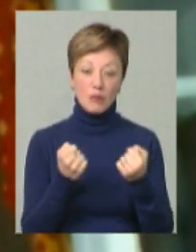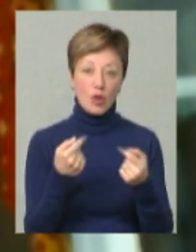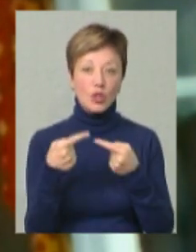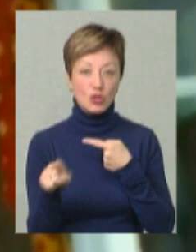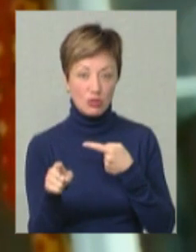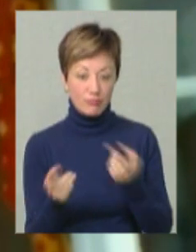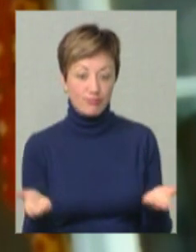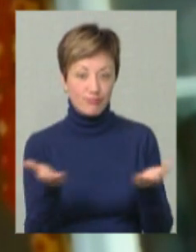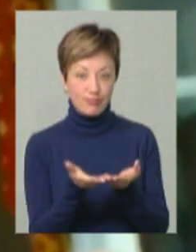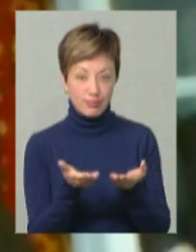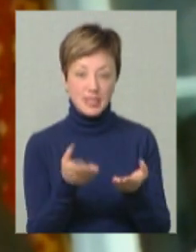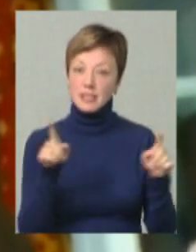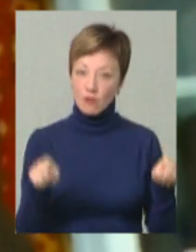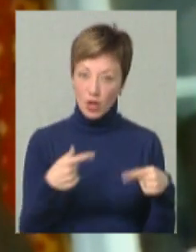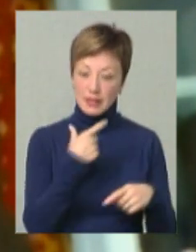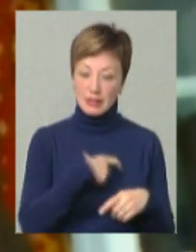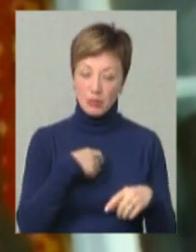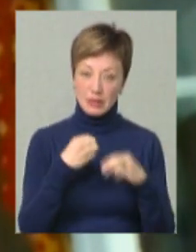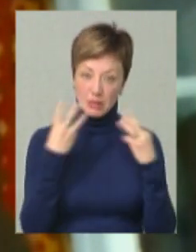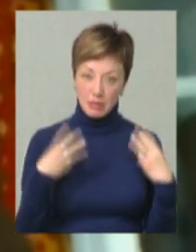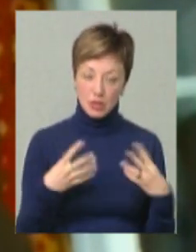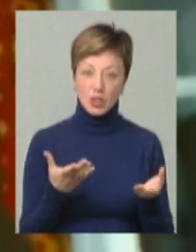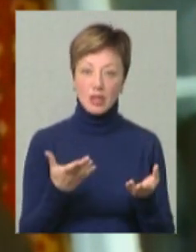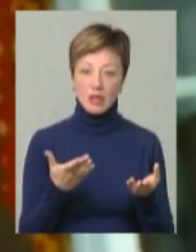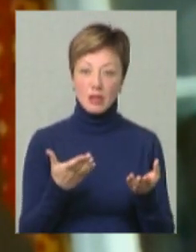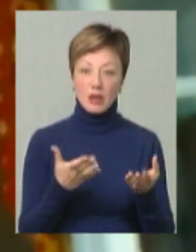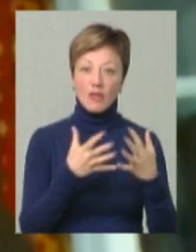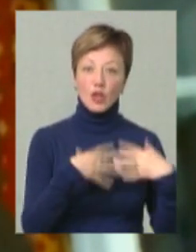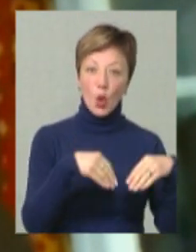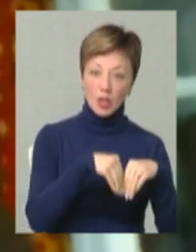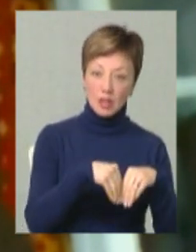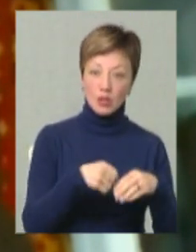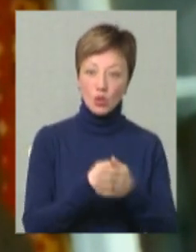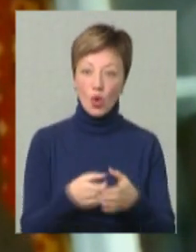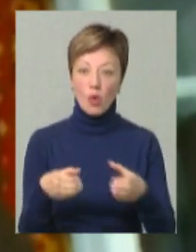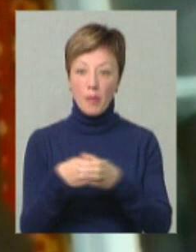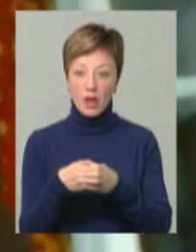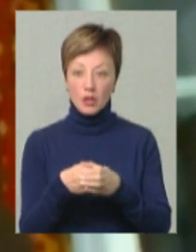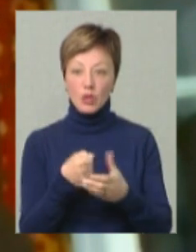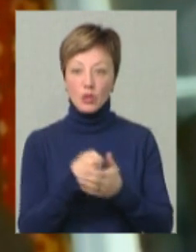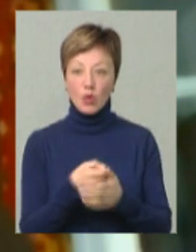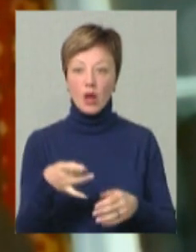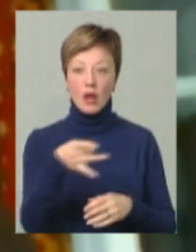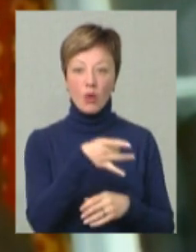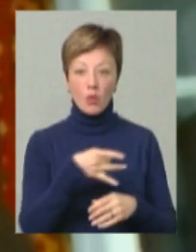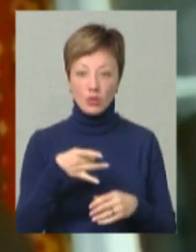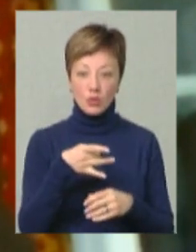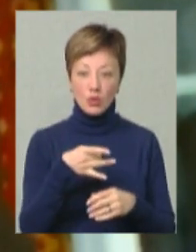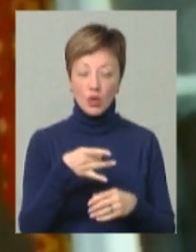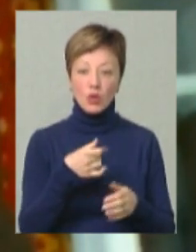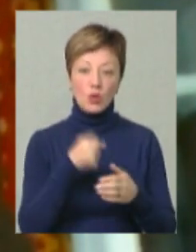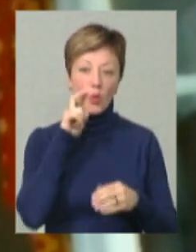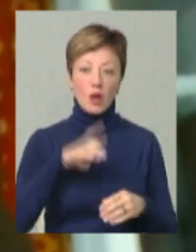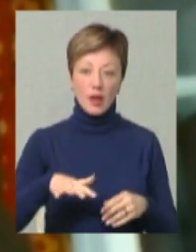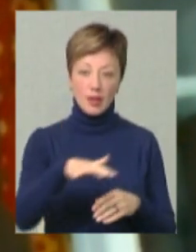інше. Створити самозабезпечення. Від родини до громади, від громади до регіону, від регіону до